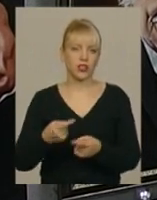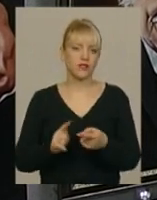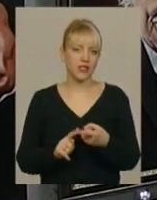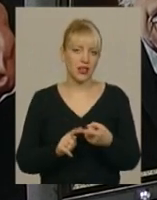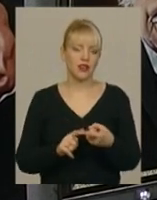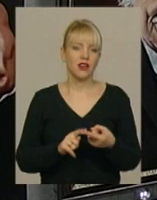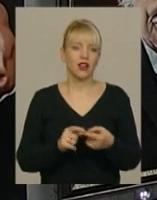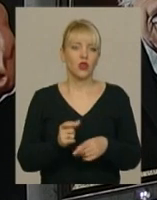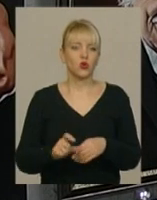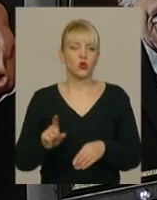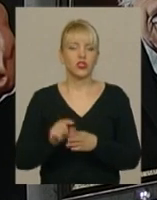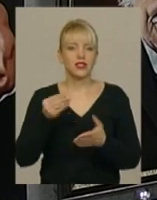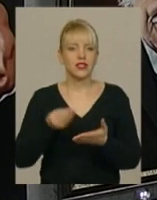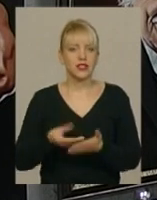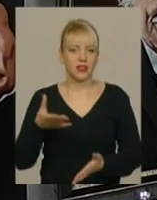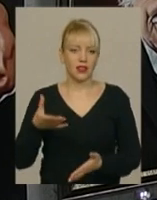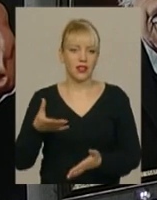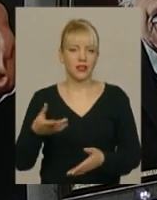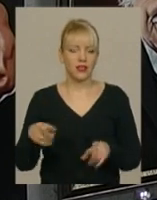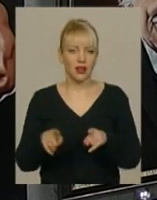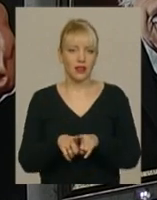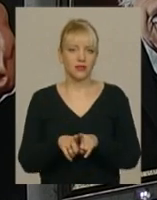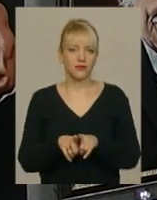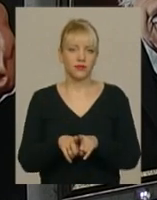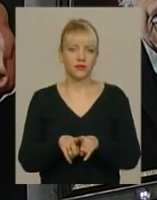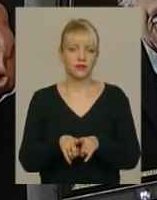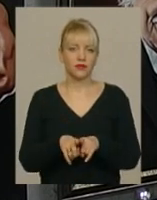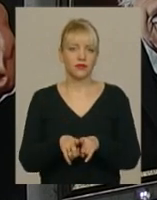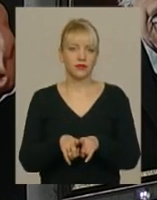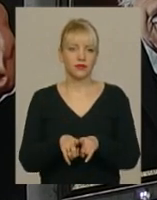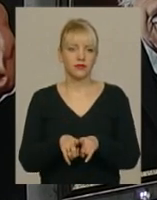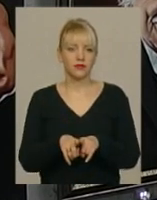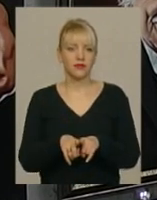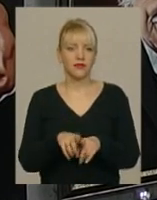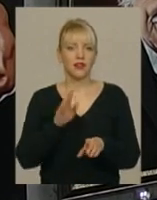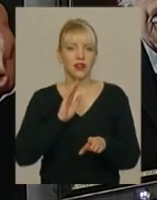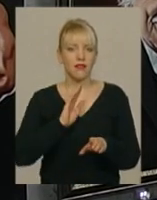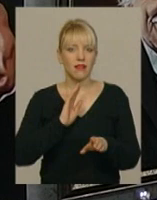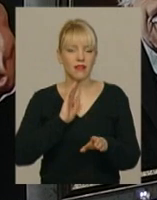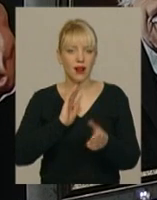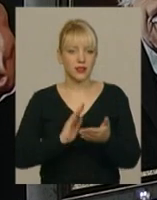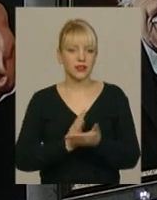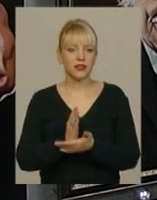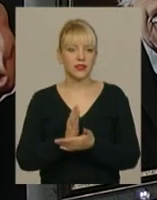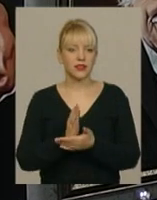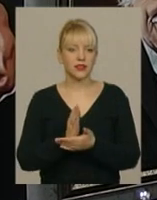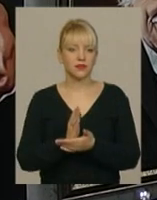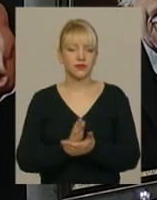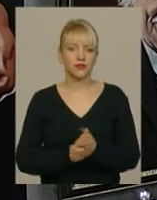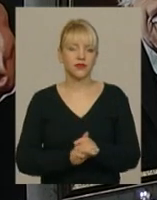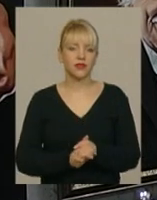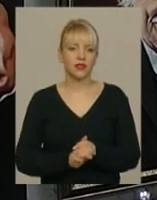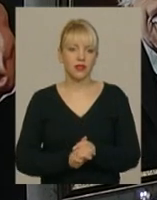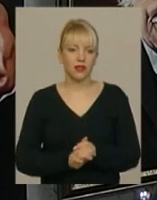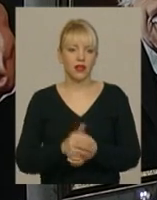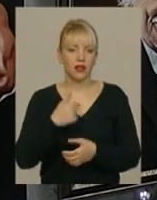цінна така якість, і я б